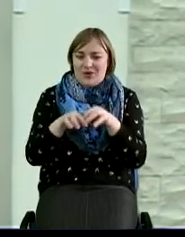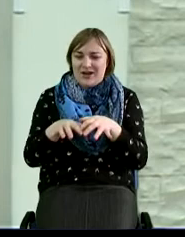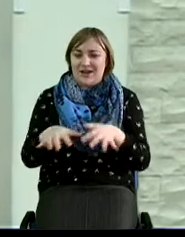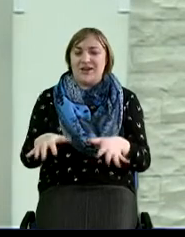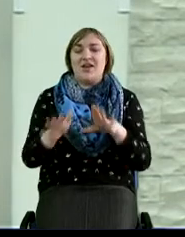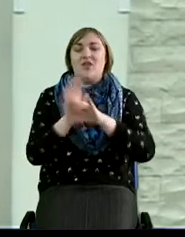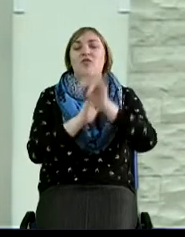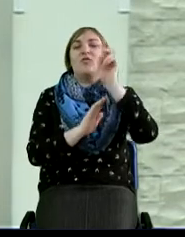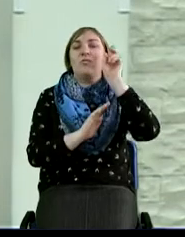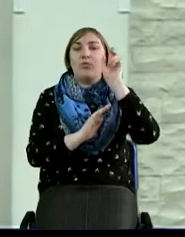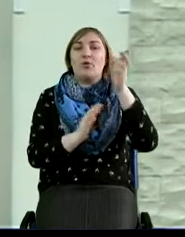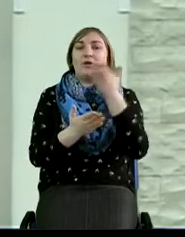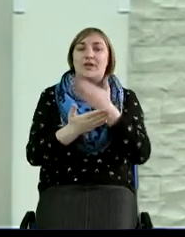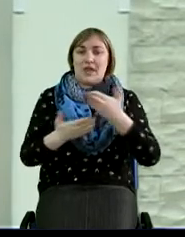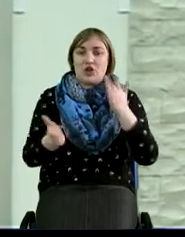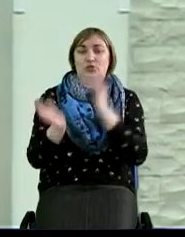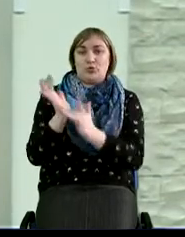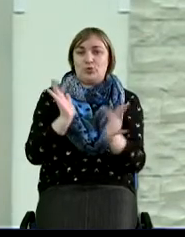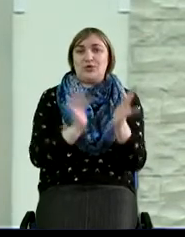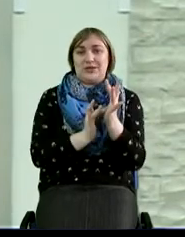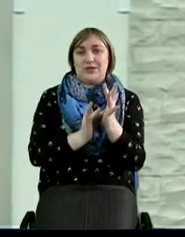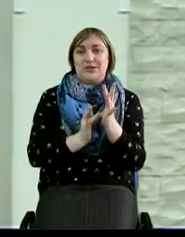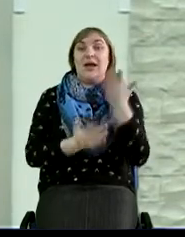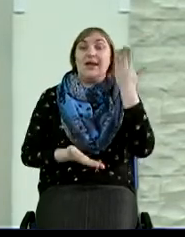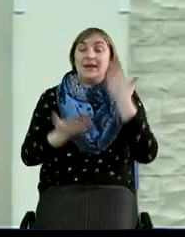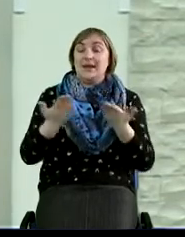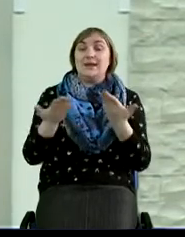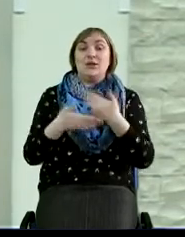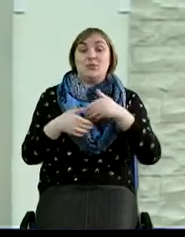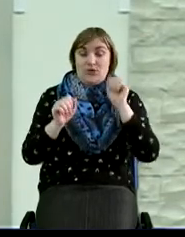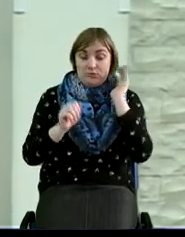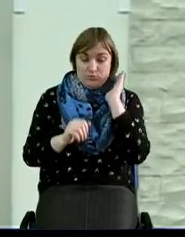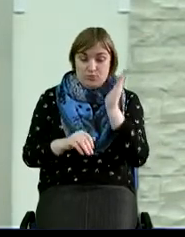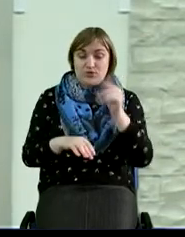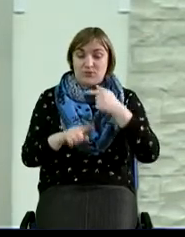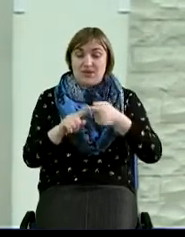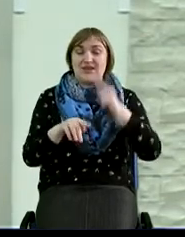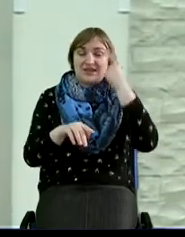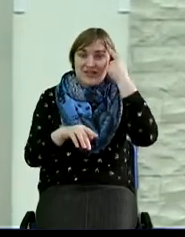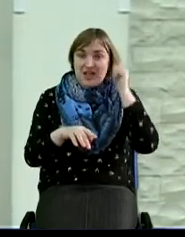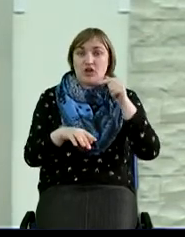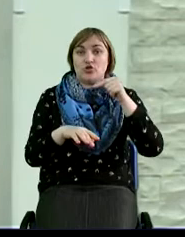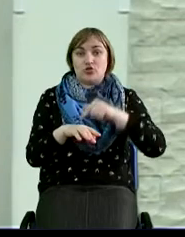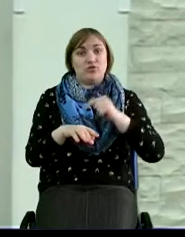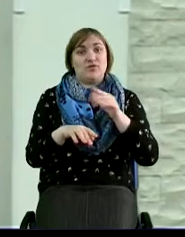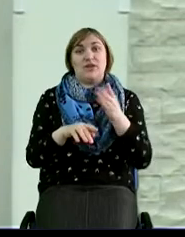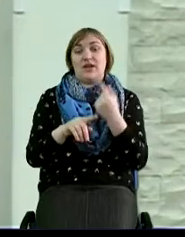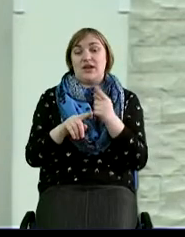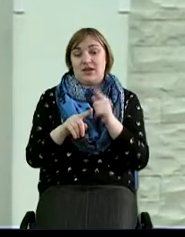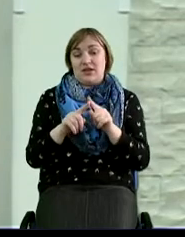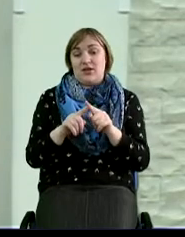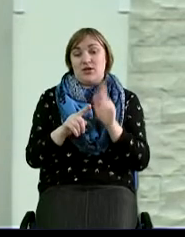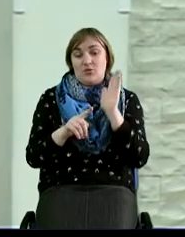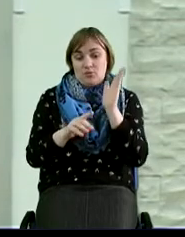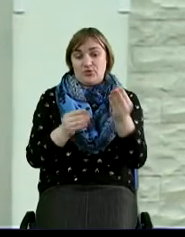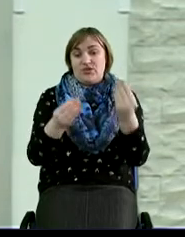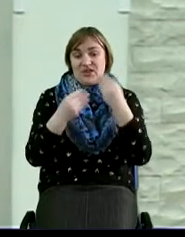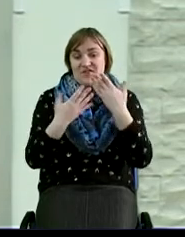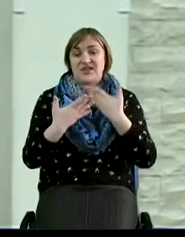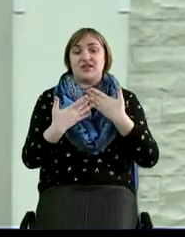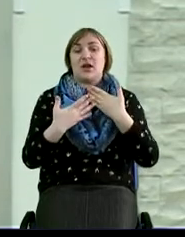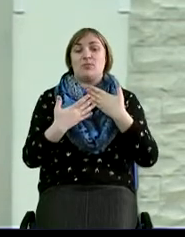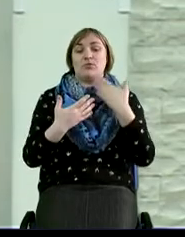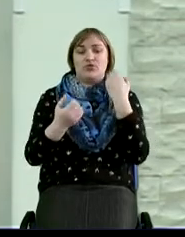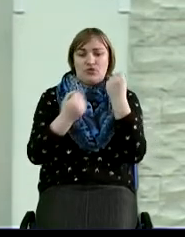в Боге, нашем Иисусе Христе. И если мы можем это чувствовать и знать, то это все равно, это будет нам давать нам твердость,